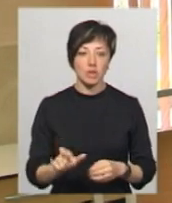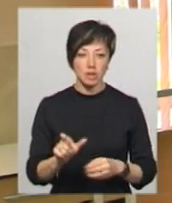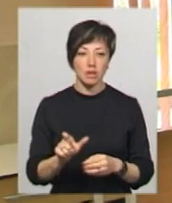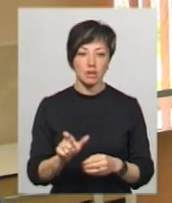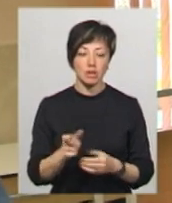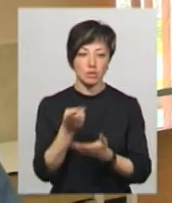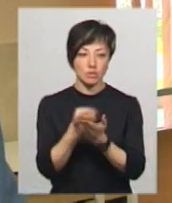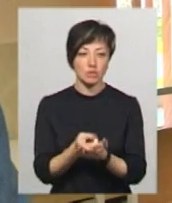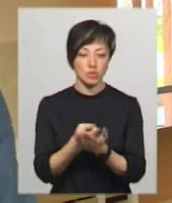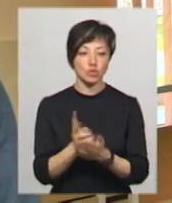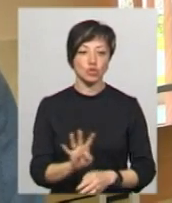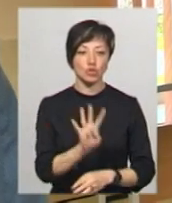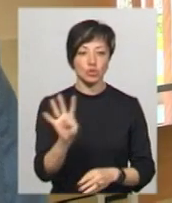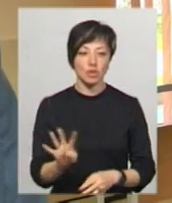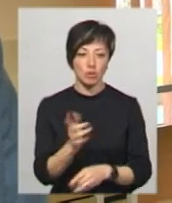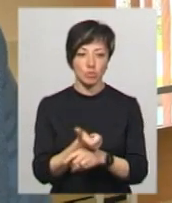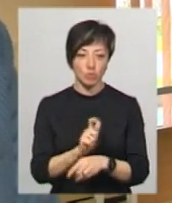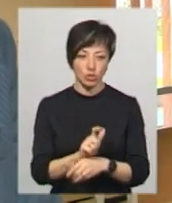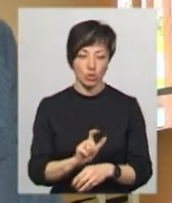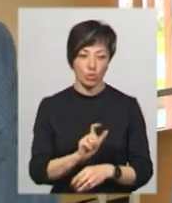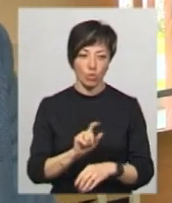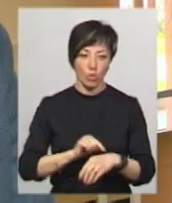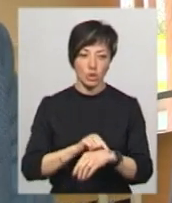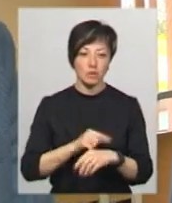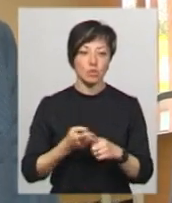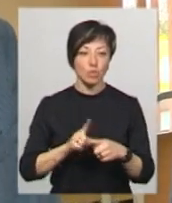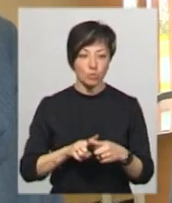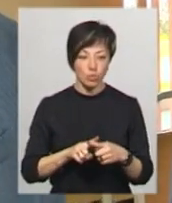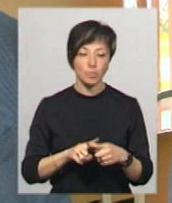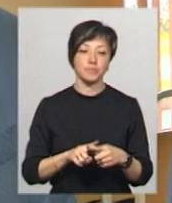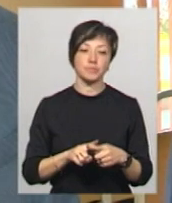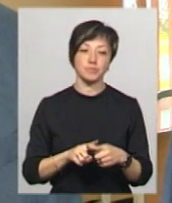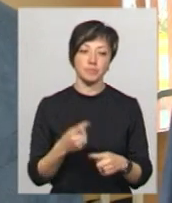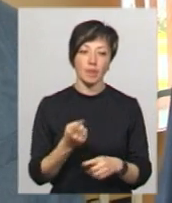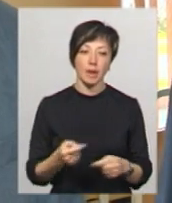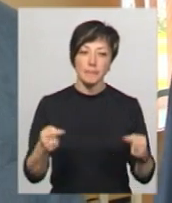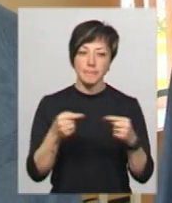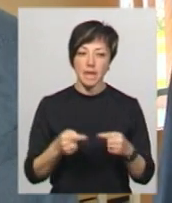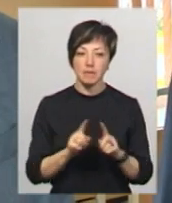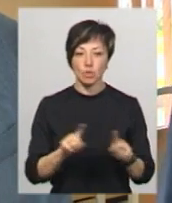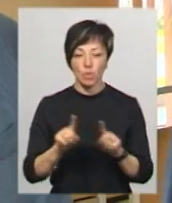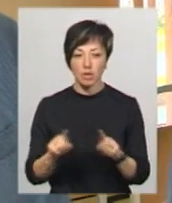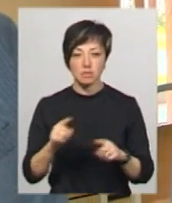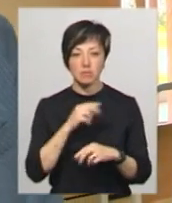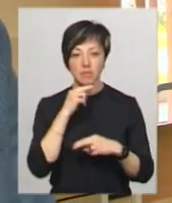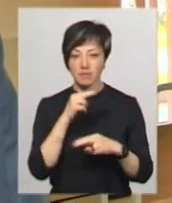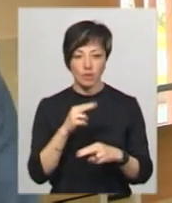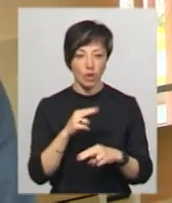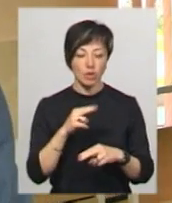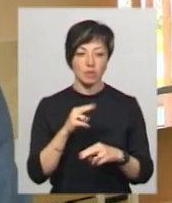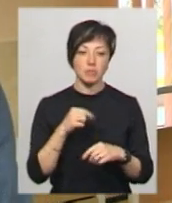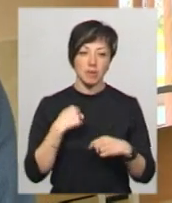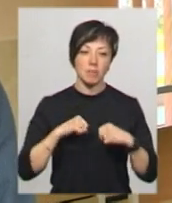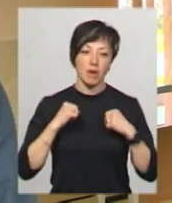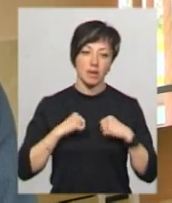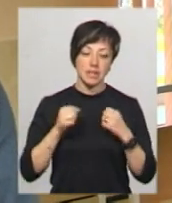діалізі знаходиться чотири, понад чотири години. Тому певні нюанси, на які багато хто не звертає увагу, ми